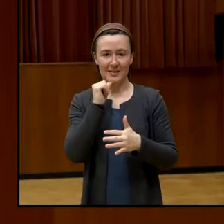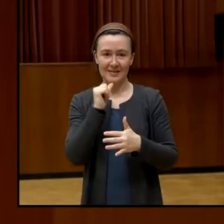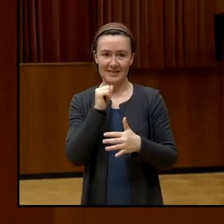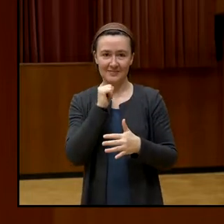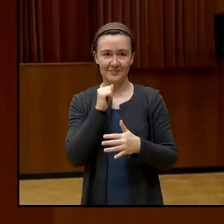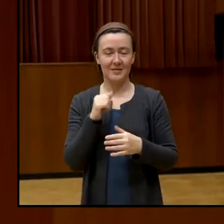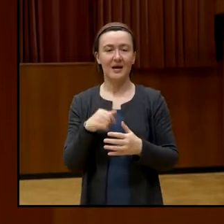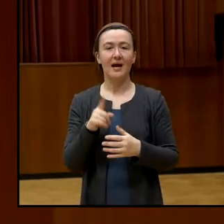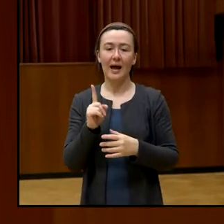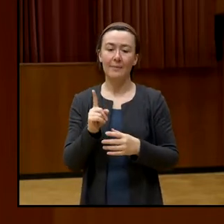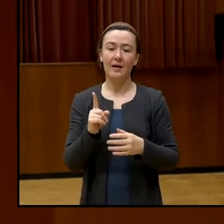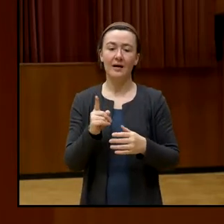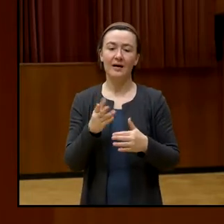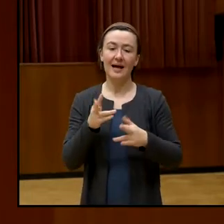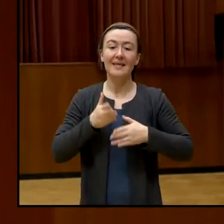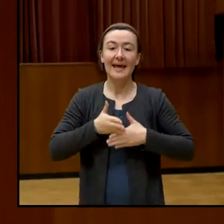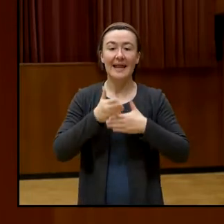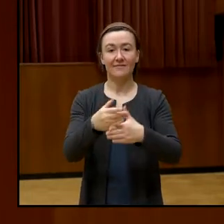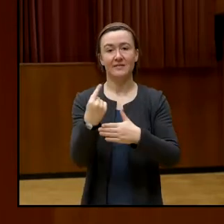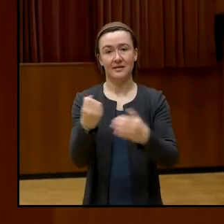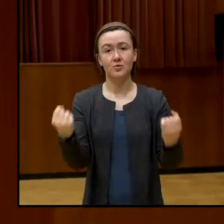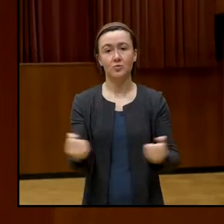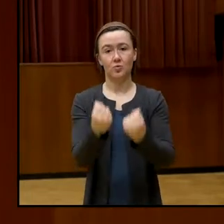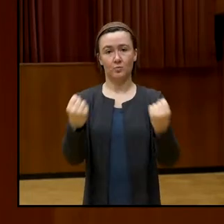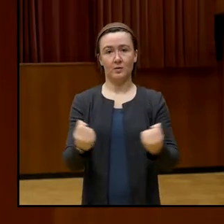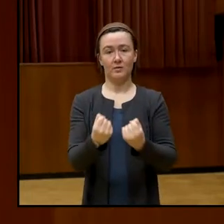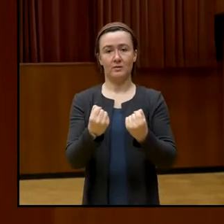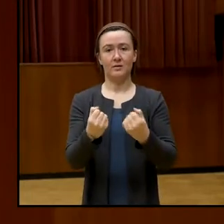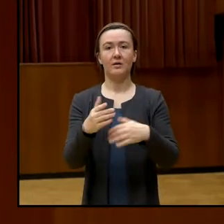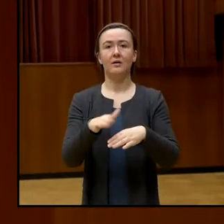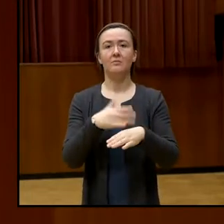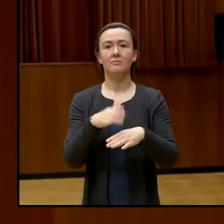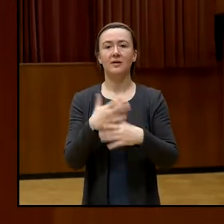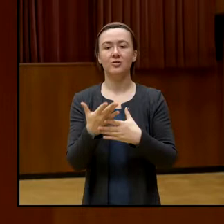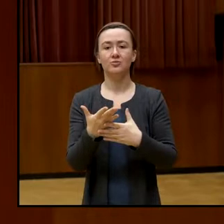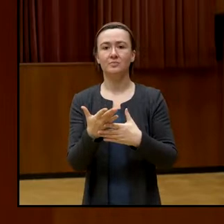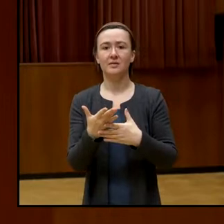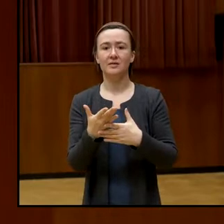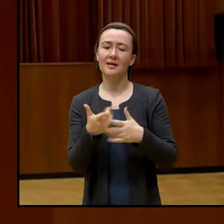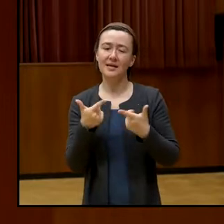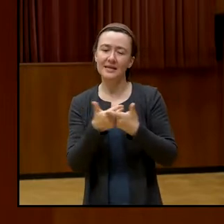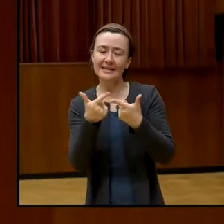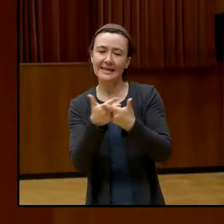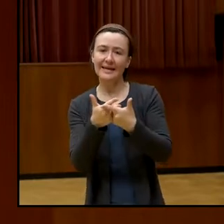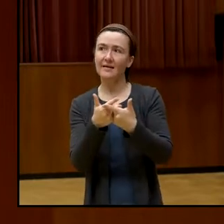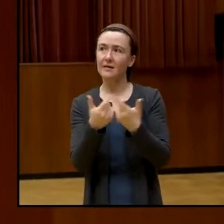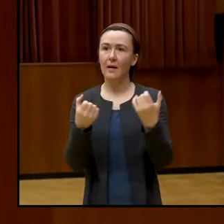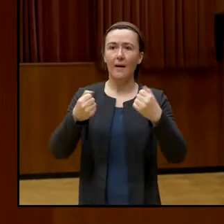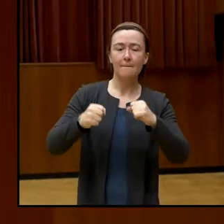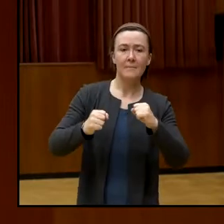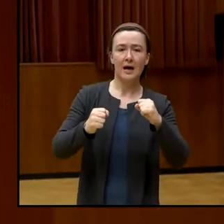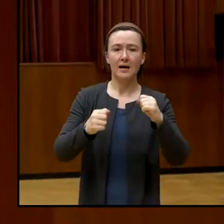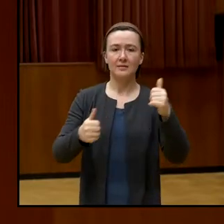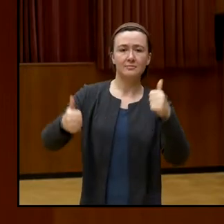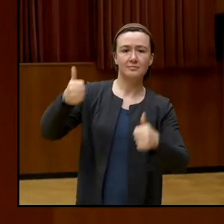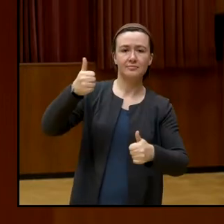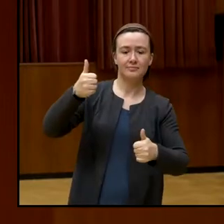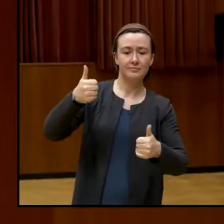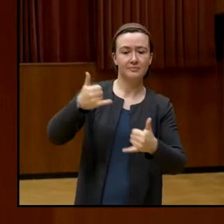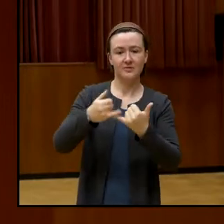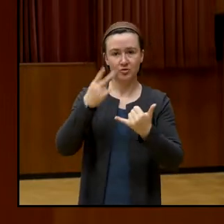jemandem helfen, das zu üben und eben indem man zum Beispiel über Machtverhältnisse aufklärt oder indem man zum Beispiel über